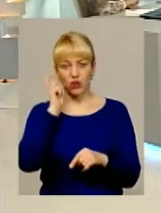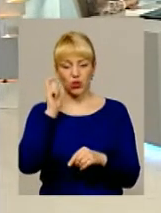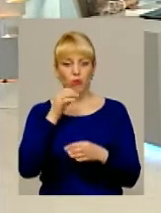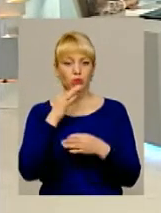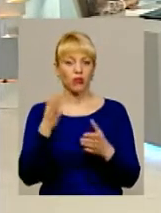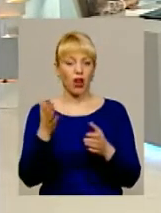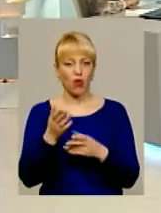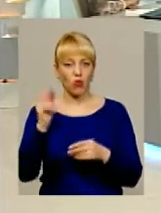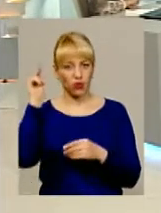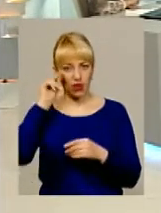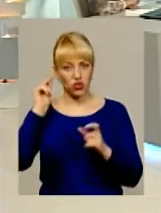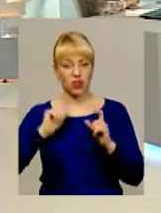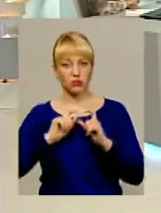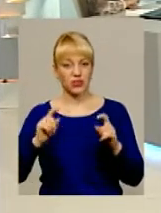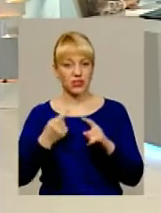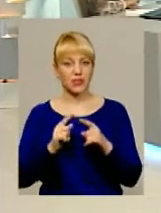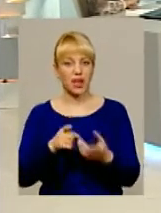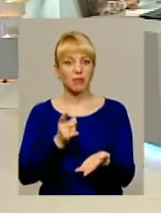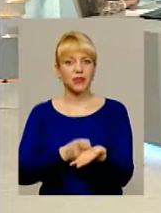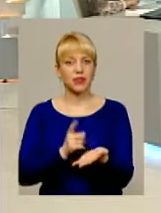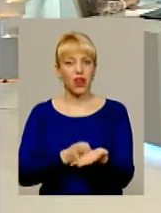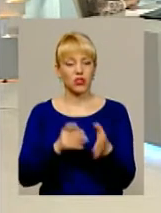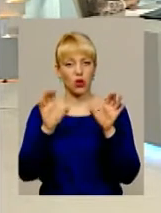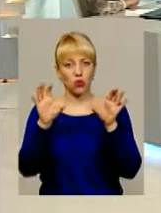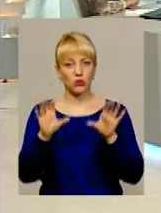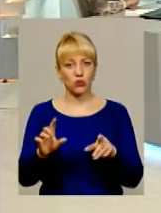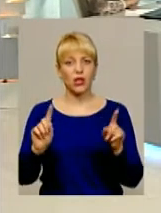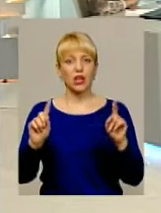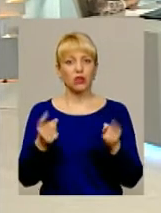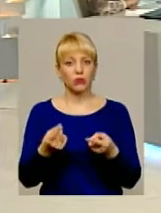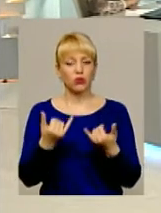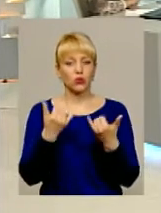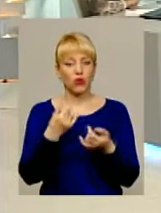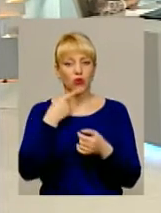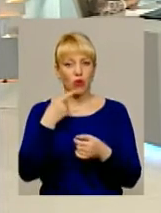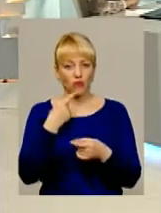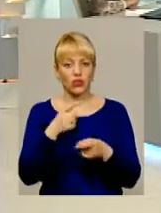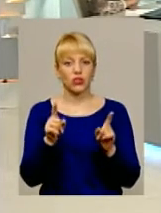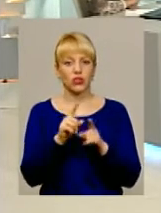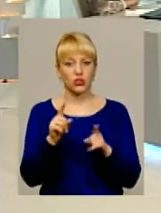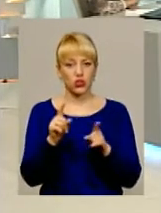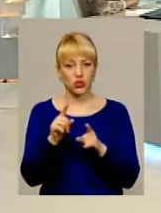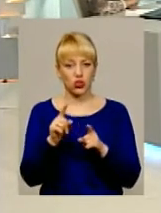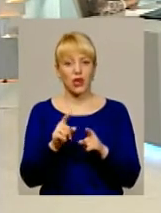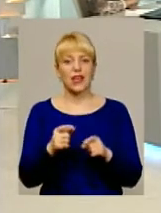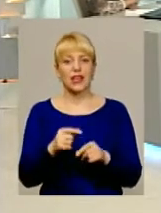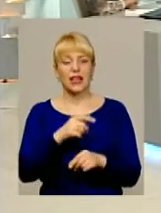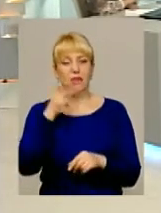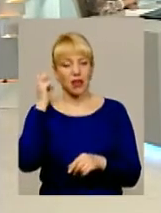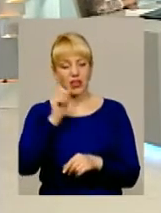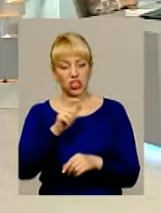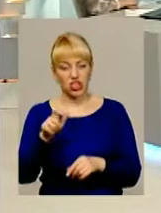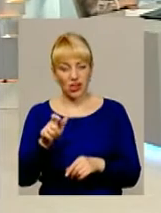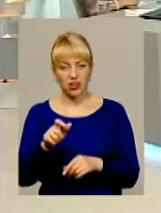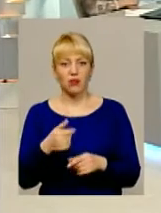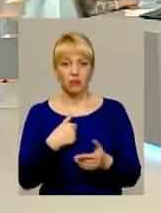воно підтверджено ще раз Конституцію. Тому сьогодні говорити, що хмельничан ми фінансуємо,